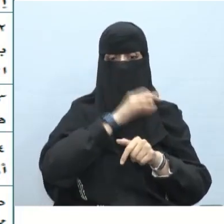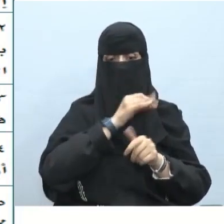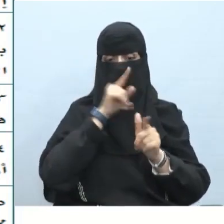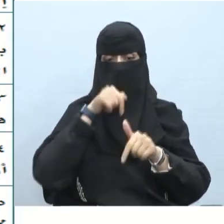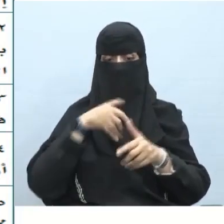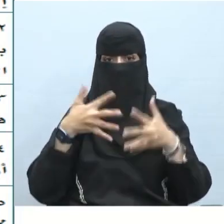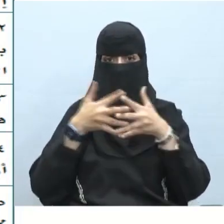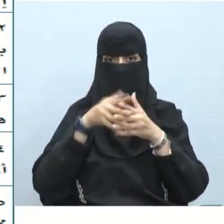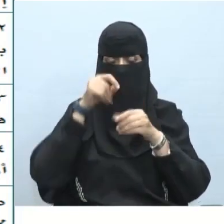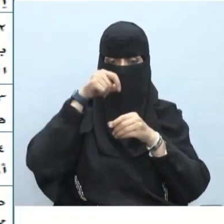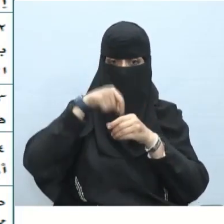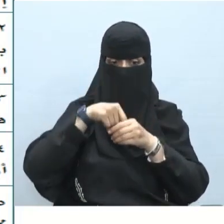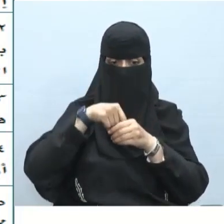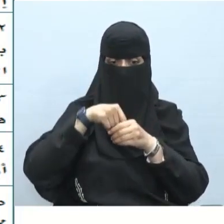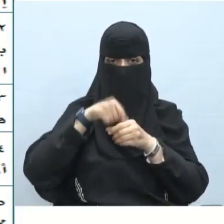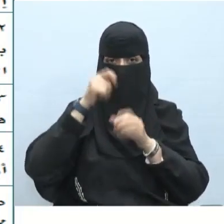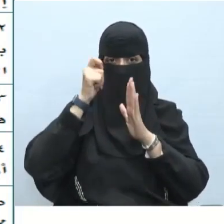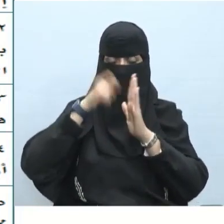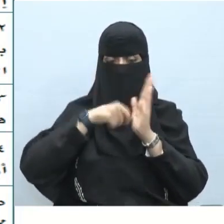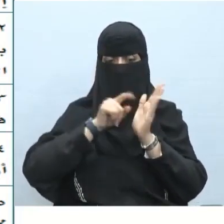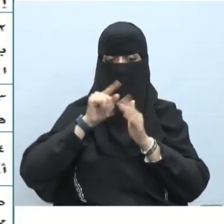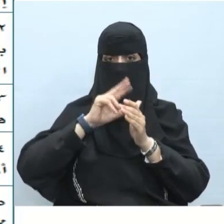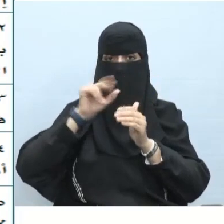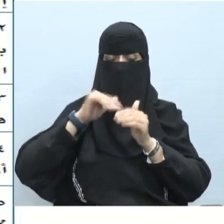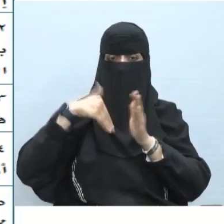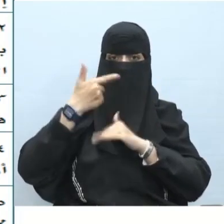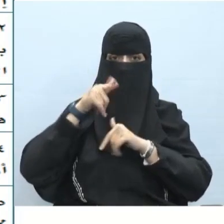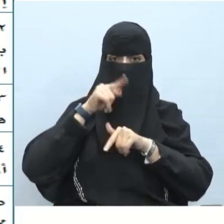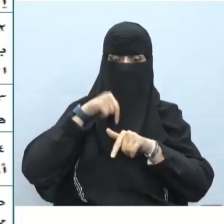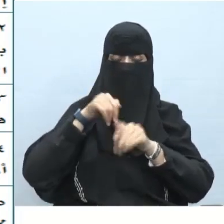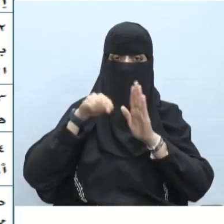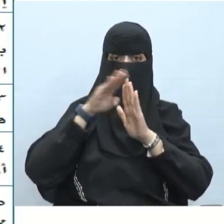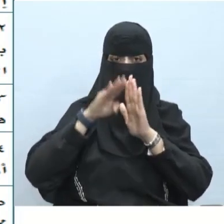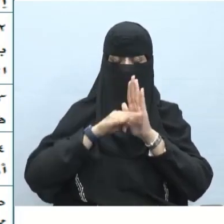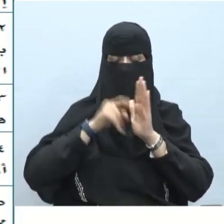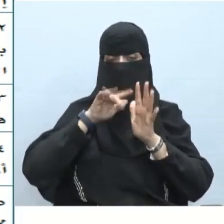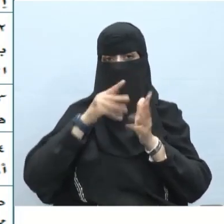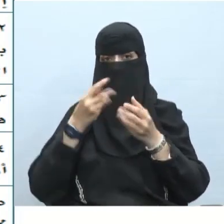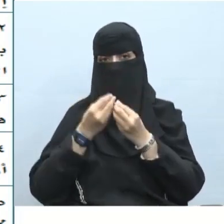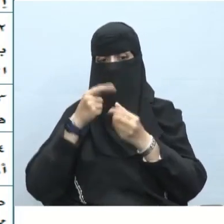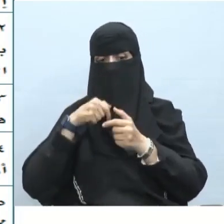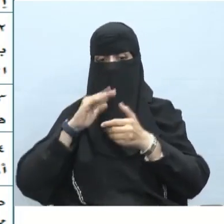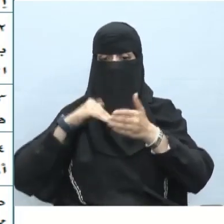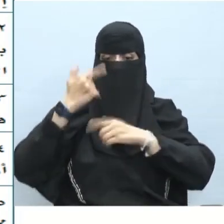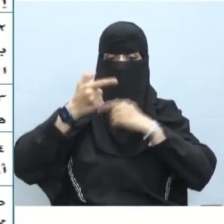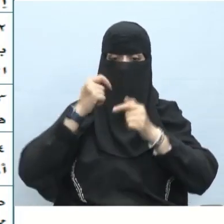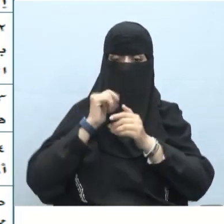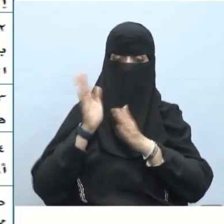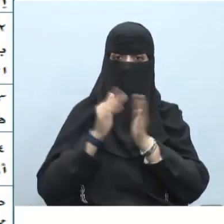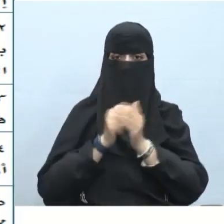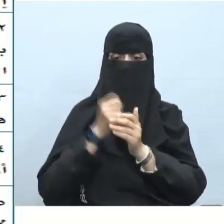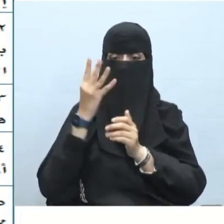الاشتراك في الحكم كما يفيد الترتيب مع التعقيب دخل